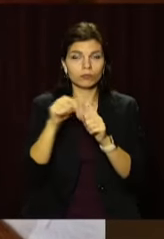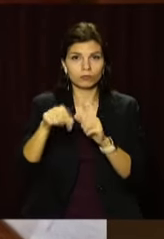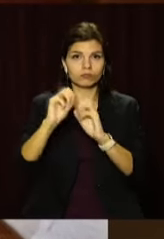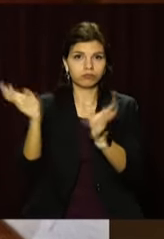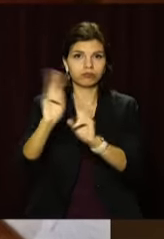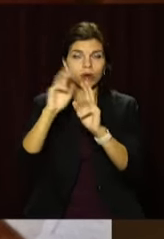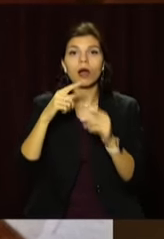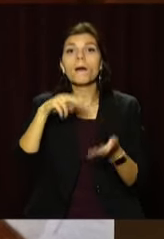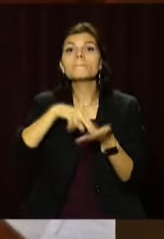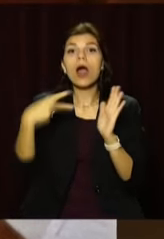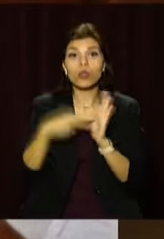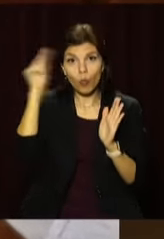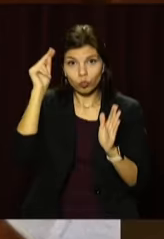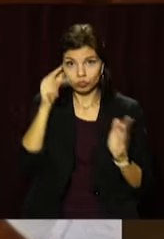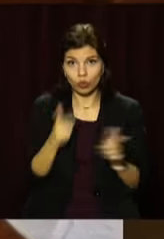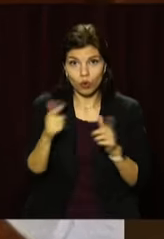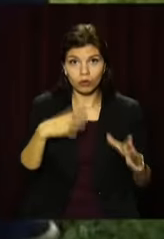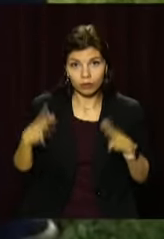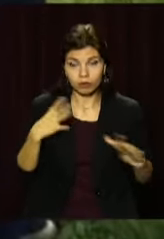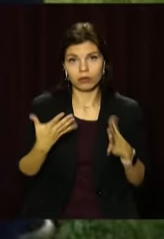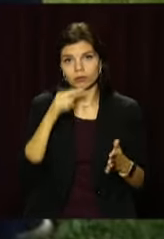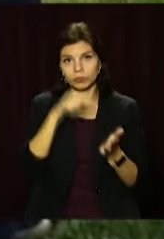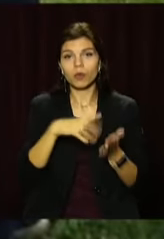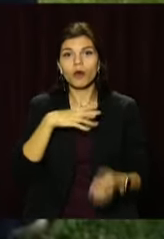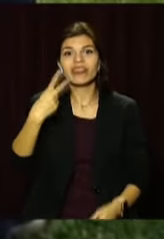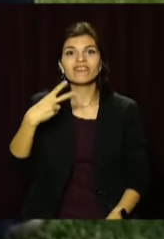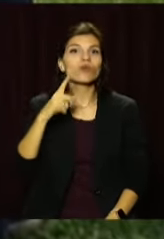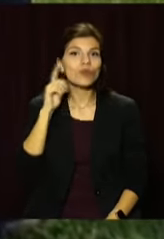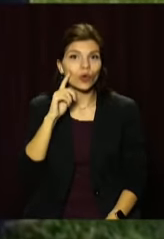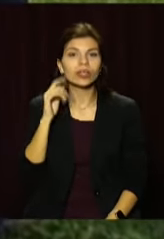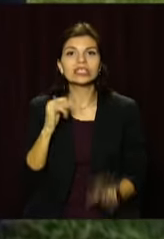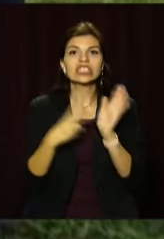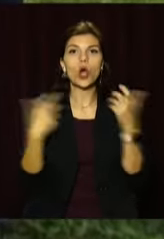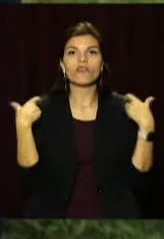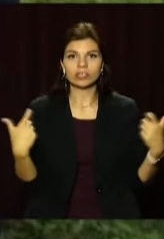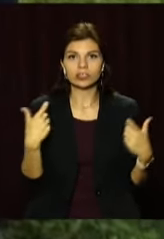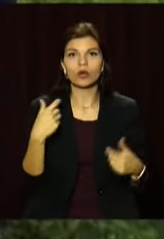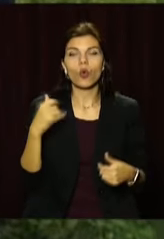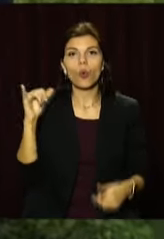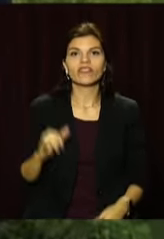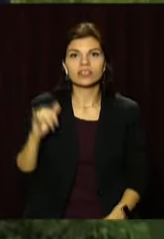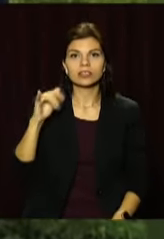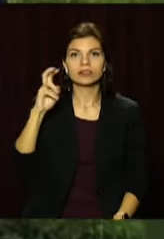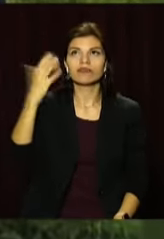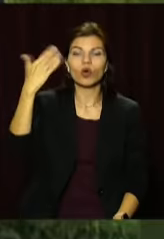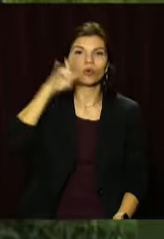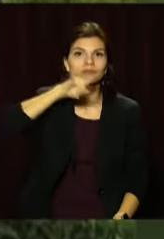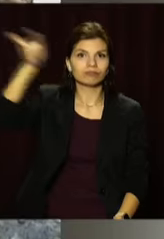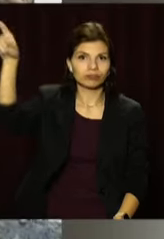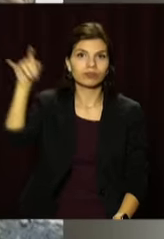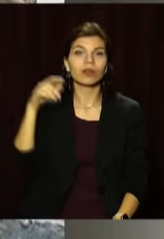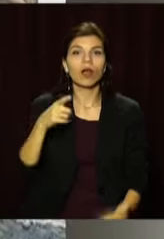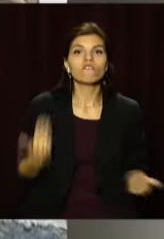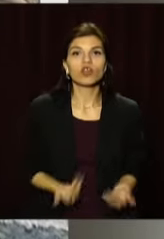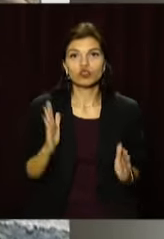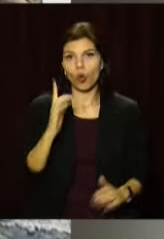планових навчальних польотів. На борту перебували 20 курсантів і 7 офіцерів університету повітряних сил. Вижив